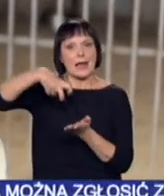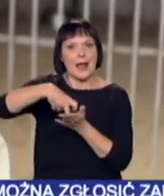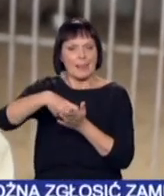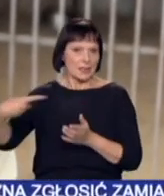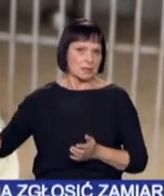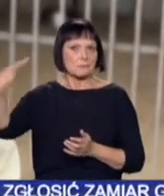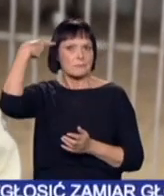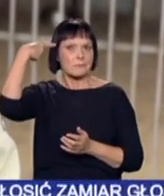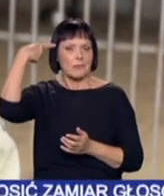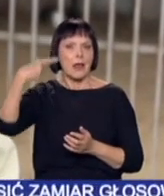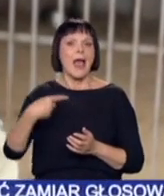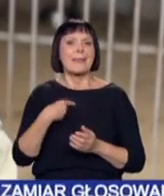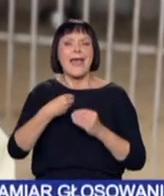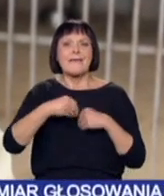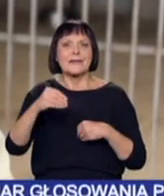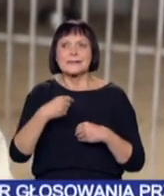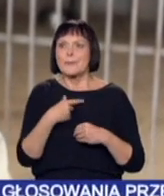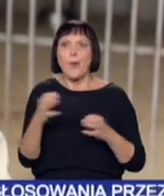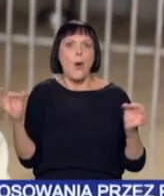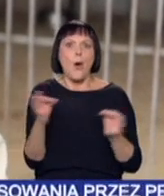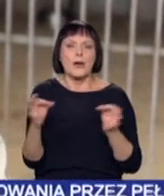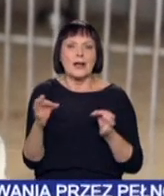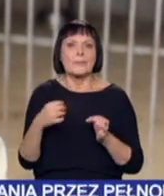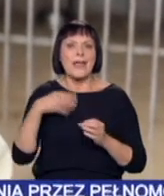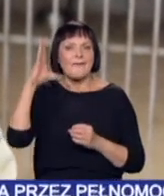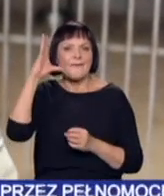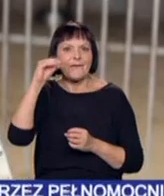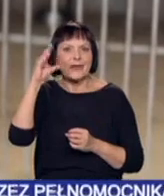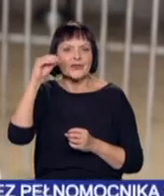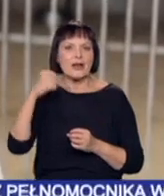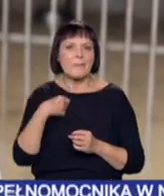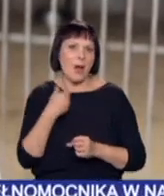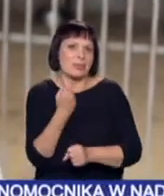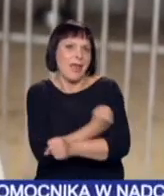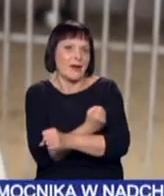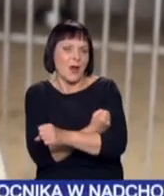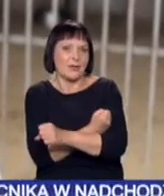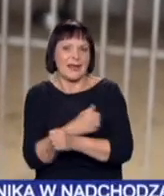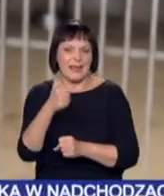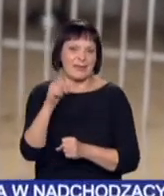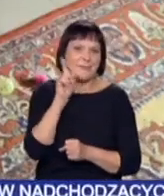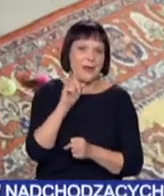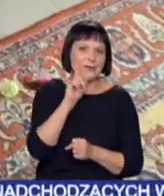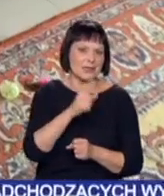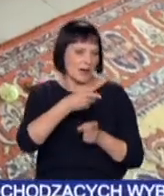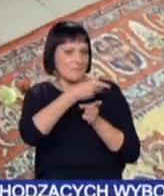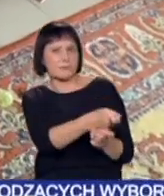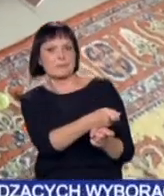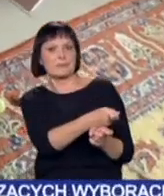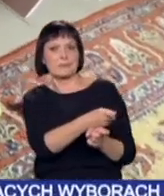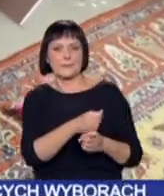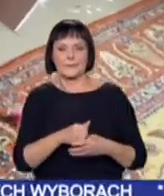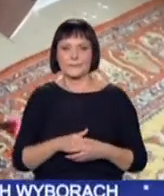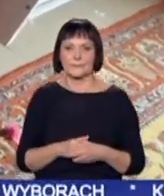lufy karabinów do głowy. Najbardziej nieobliczalni byli wieczorami, chyba po narkotykach. Jednego mężczyznę zastrzelili.